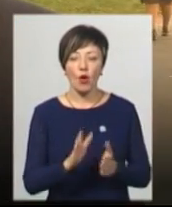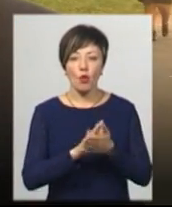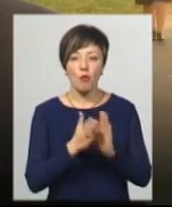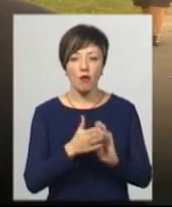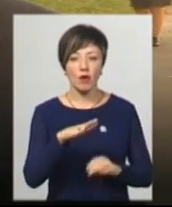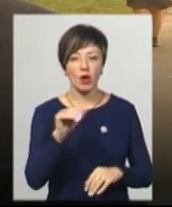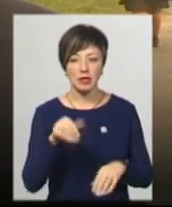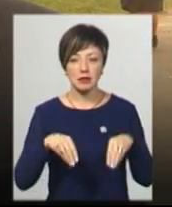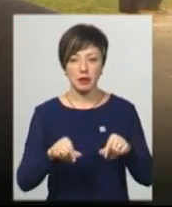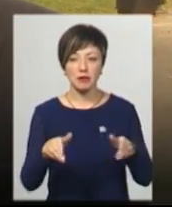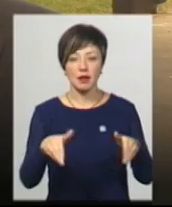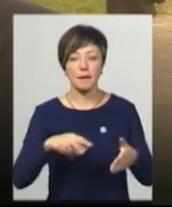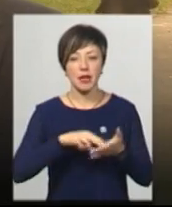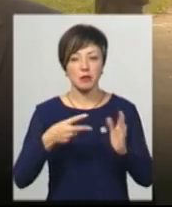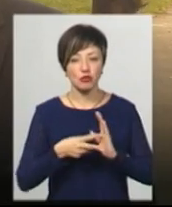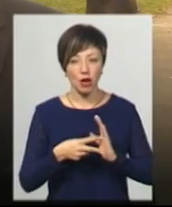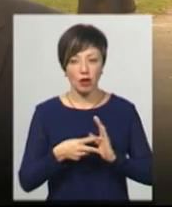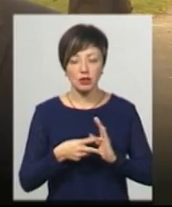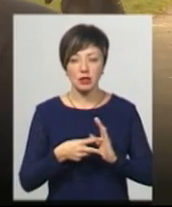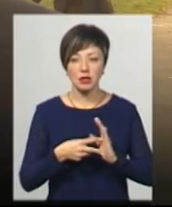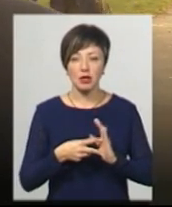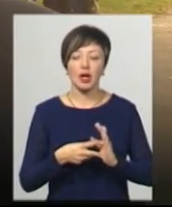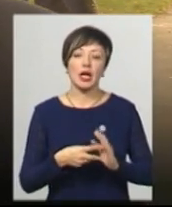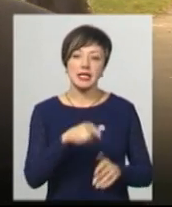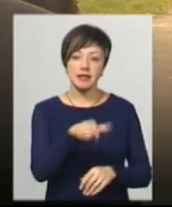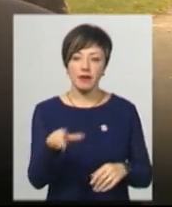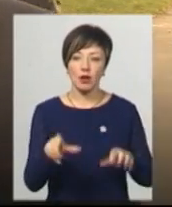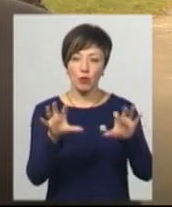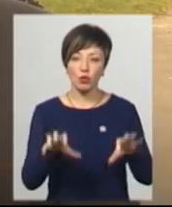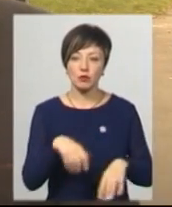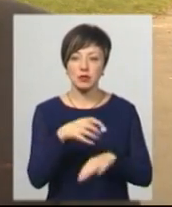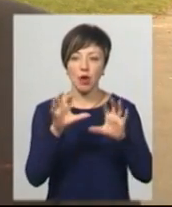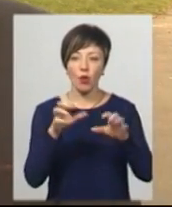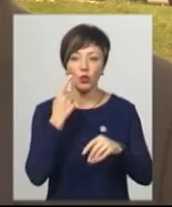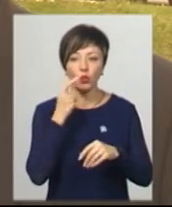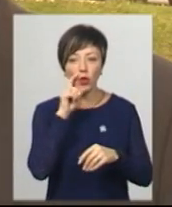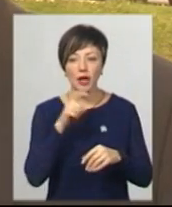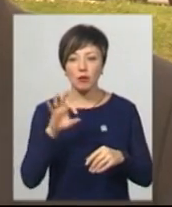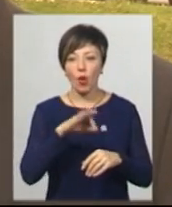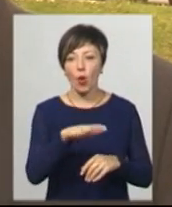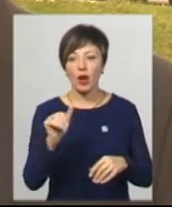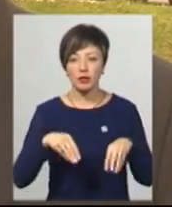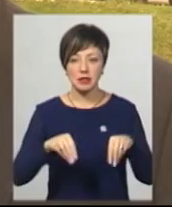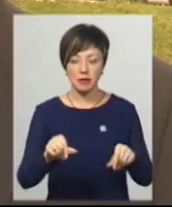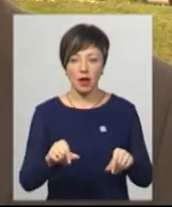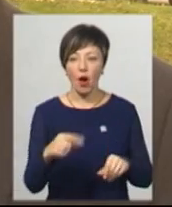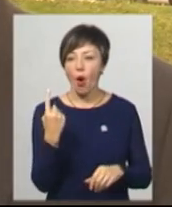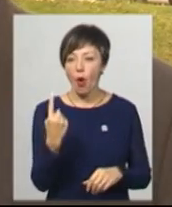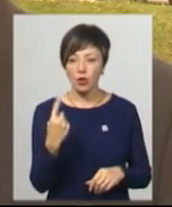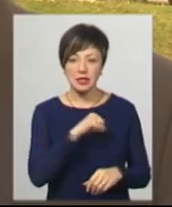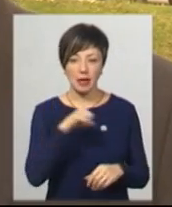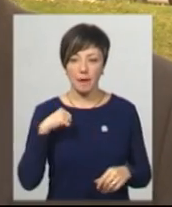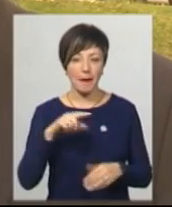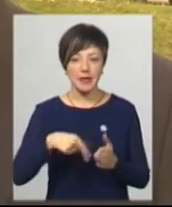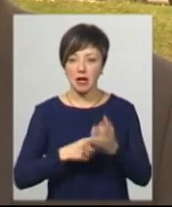земельних ділянок передбачають цивільним кодексом і Законом України про оренду землі. У односторонньому порядку ні міська